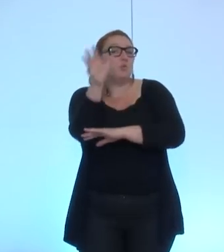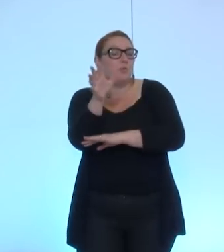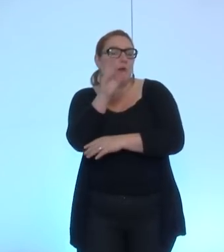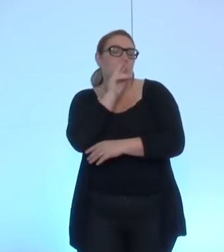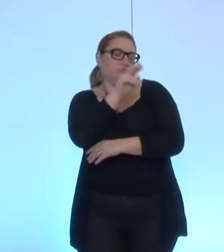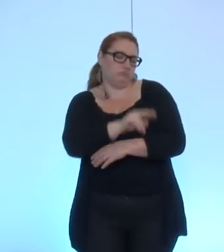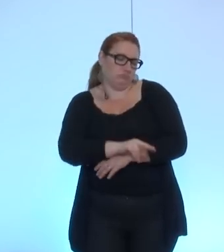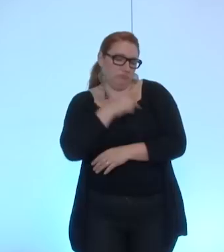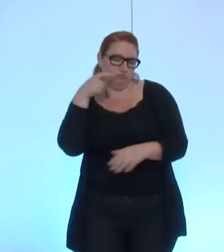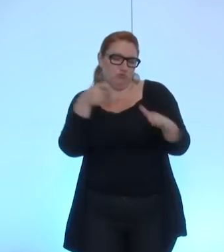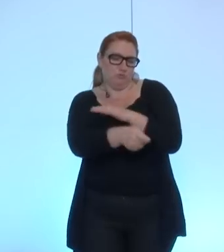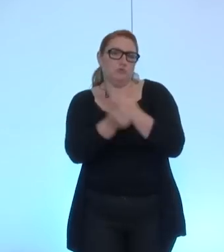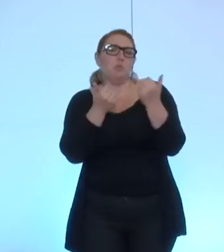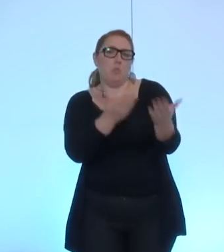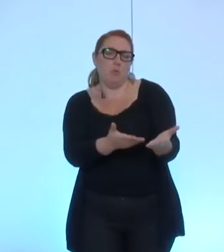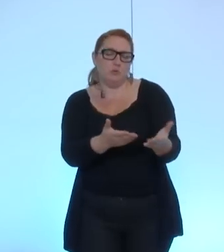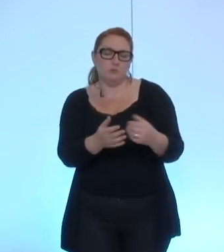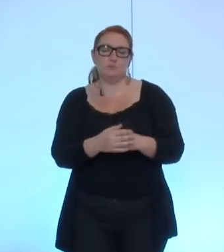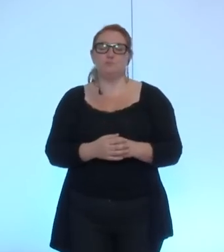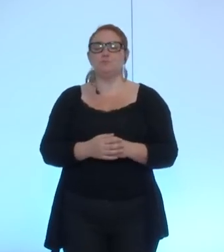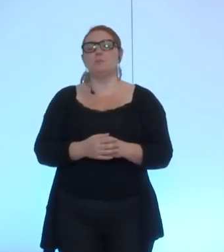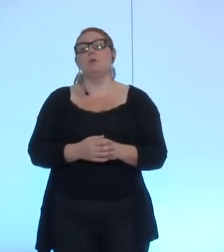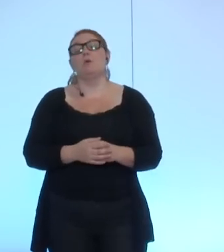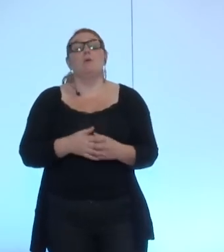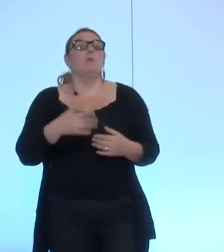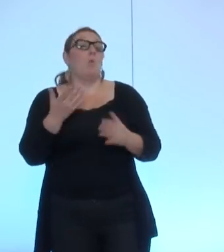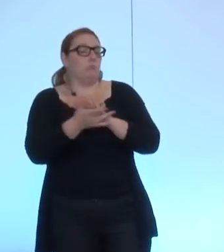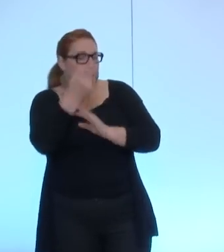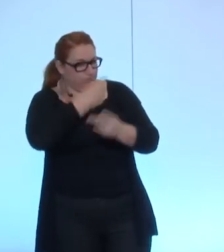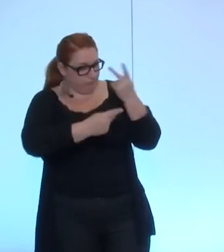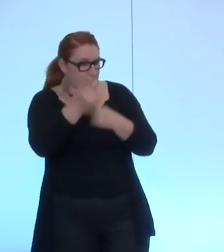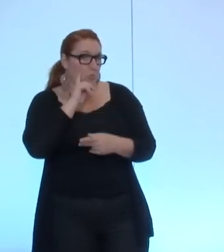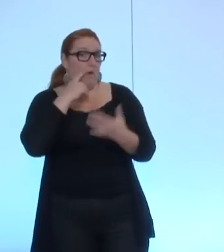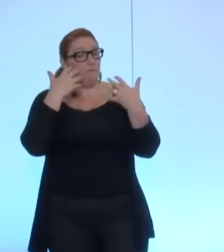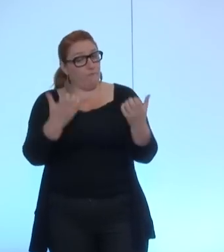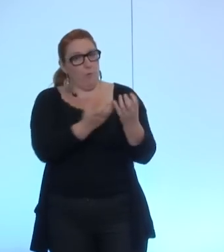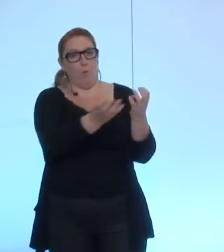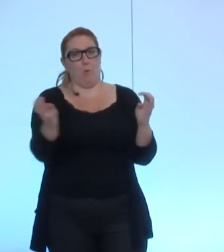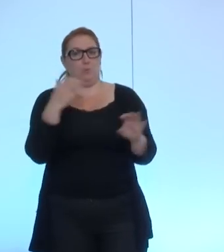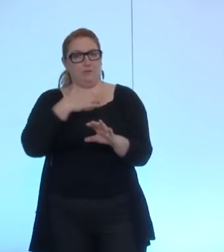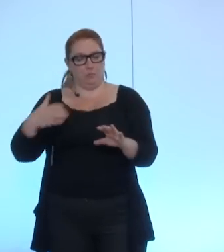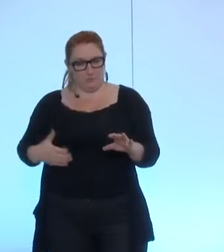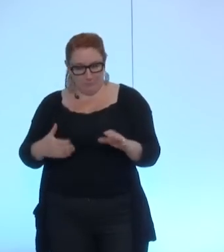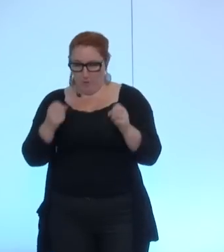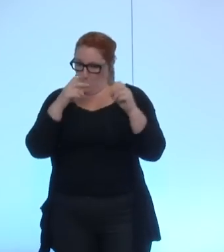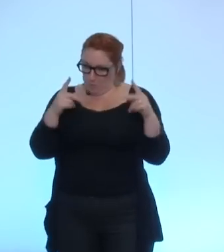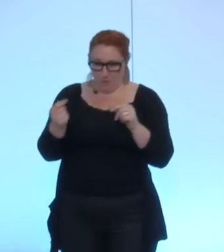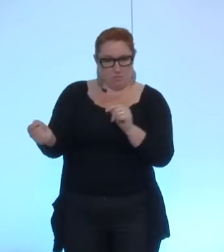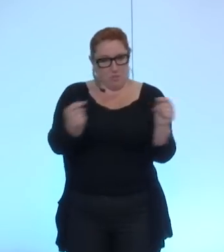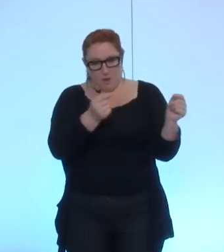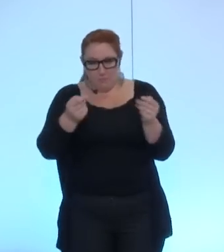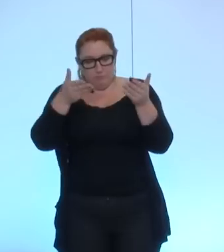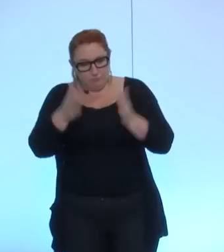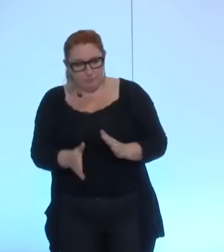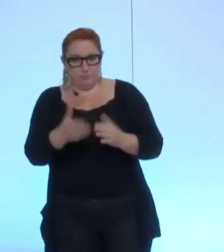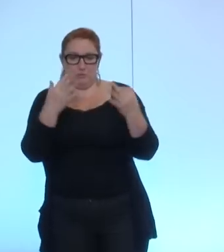cette subvention que le conseil municipal puisse délibérer et accorder une subvention de 10 000 euros pour